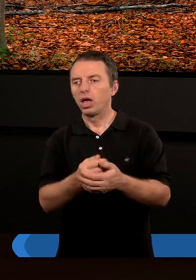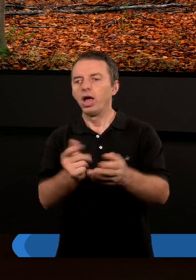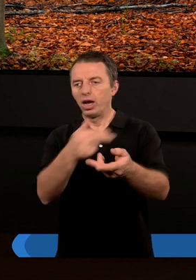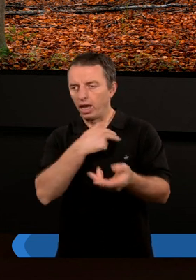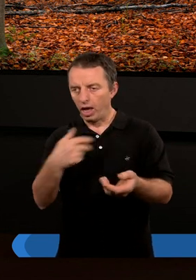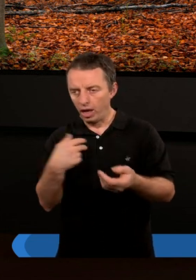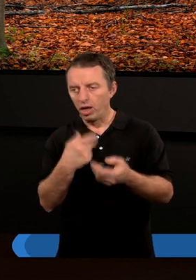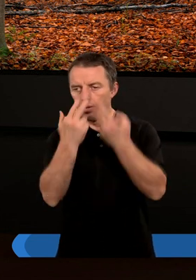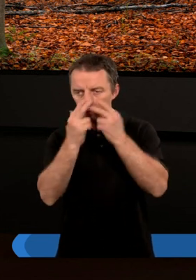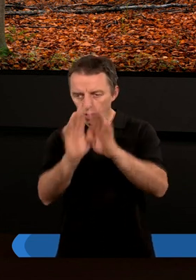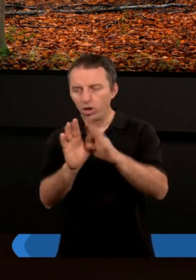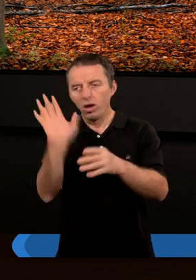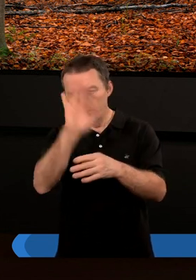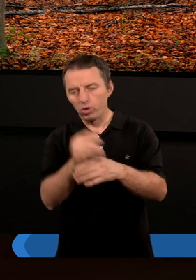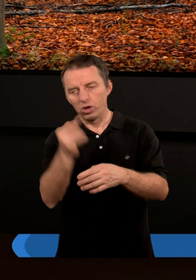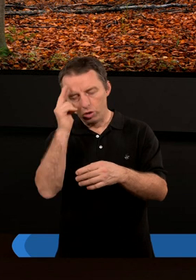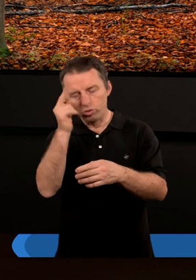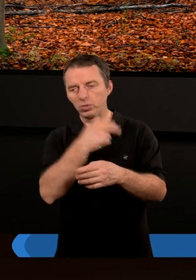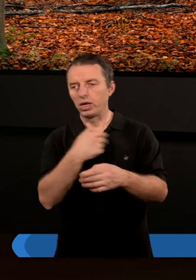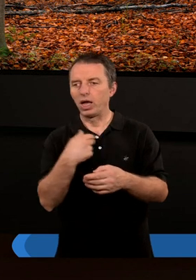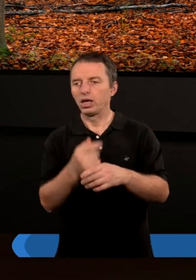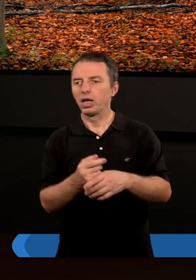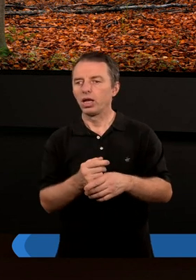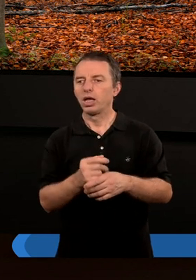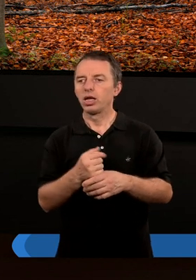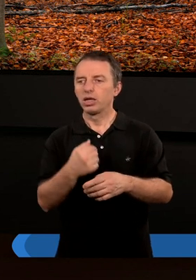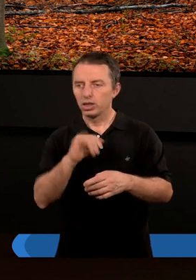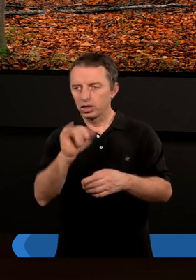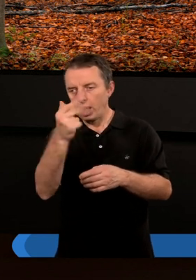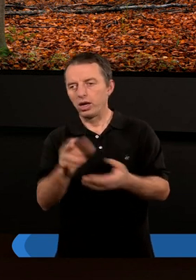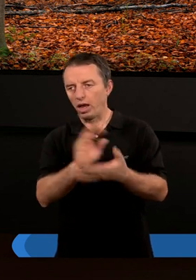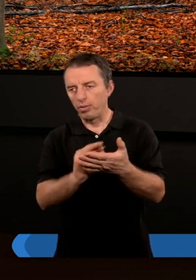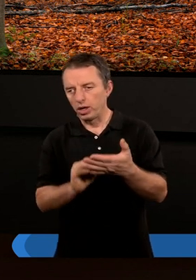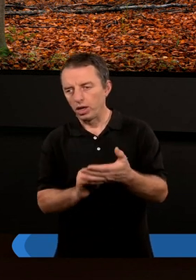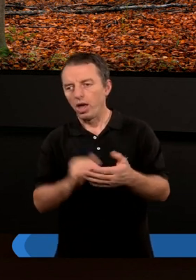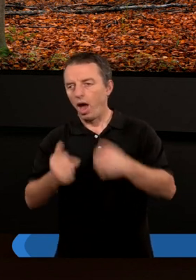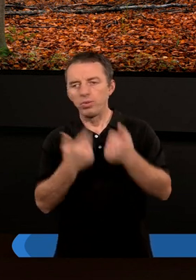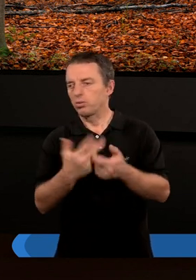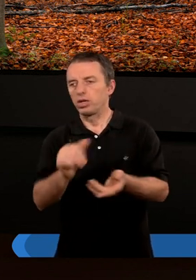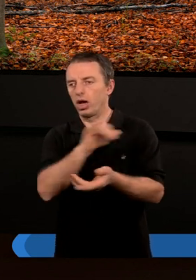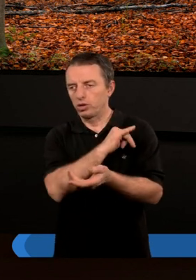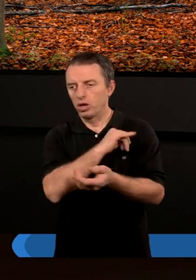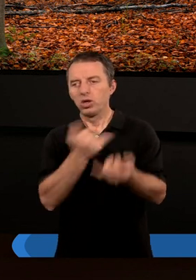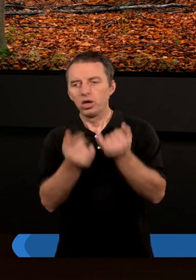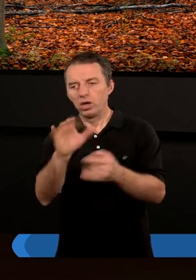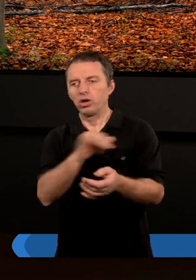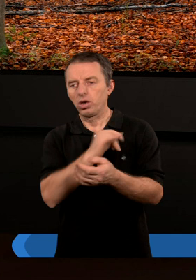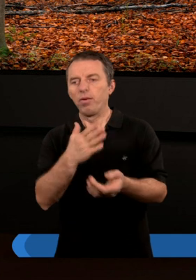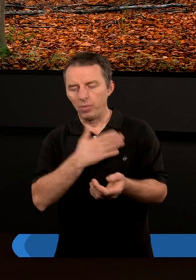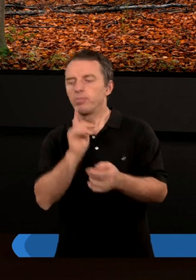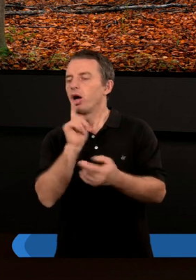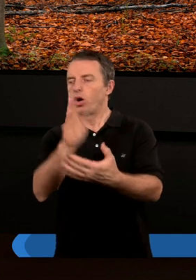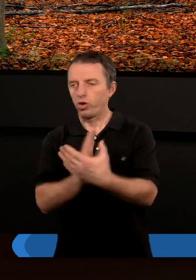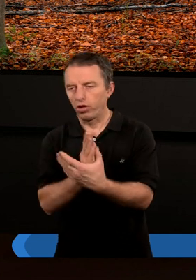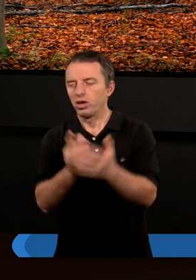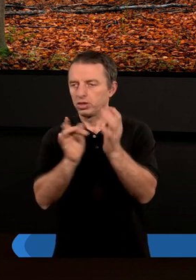co nam tak naprawdę pokazuje, że Bóg to rozumie. I tak jak Jan napisał, abyśmy nie grzeszyli, a jeśli grzeszymy,